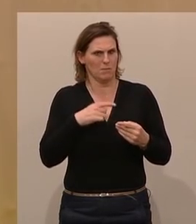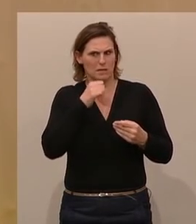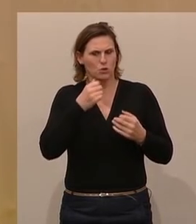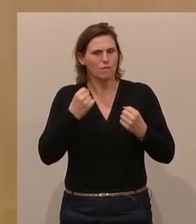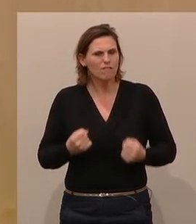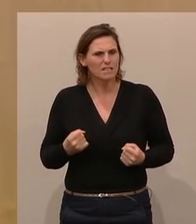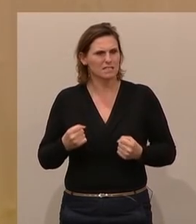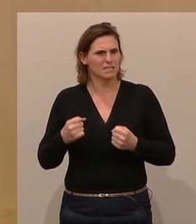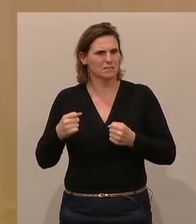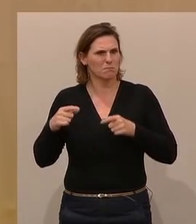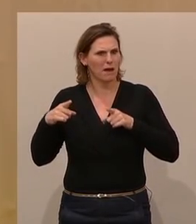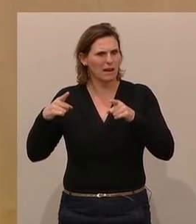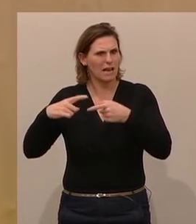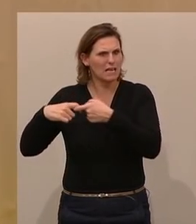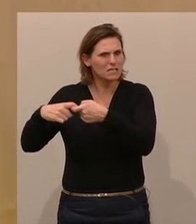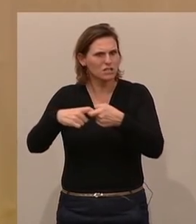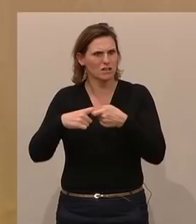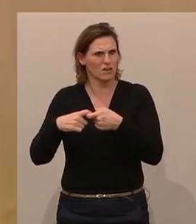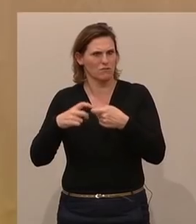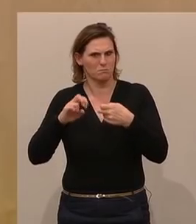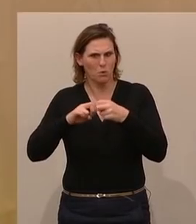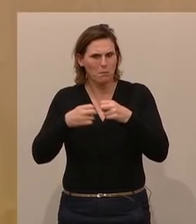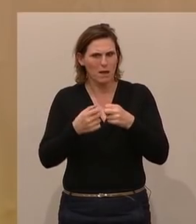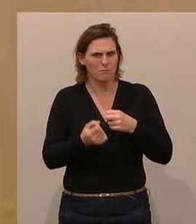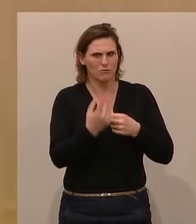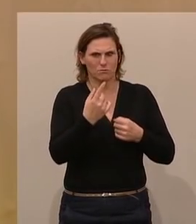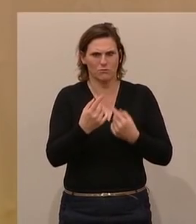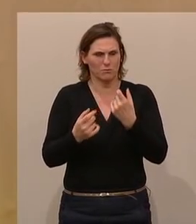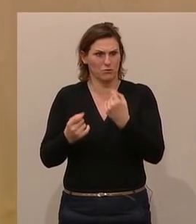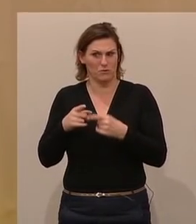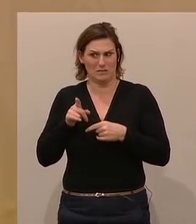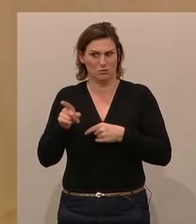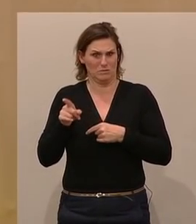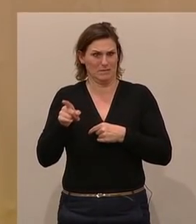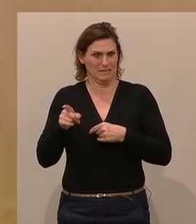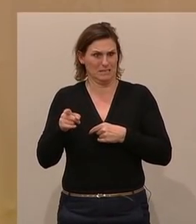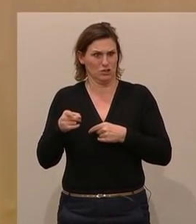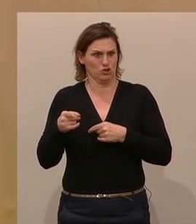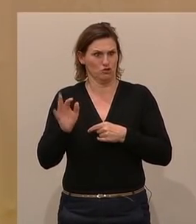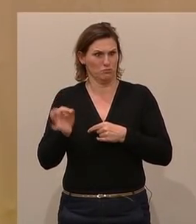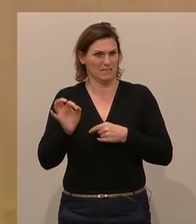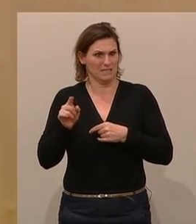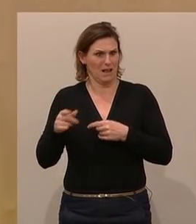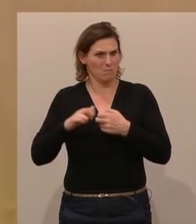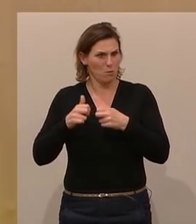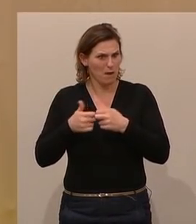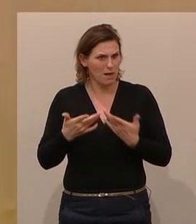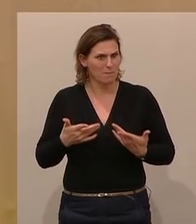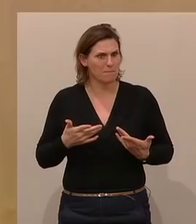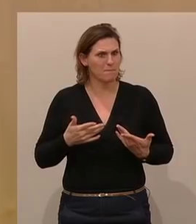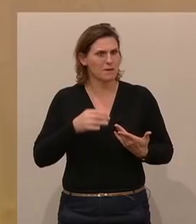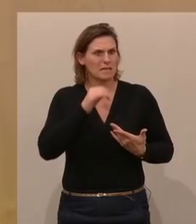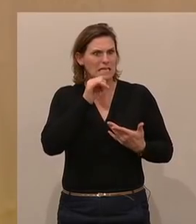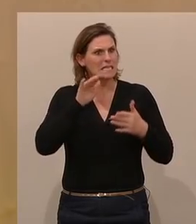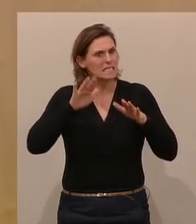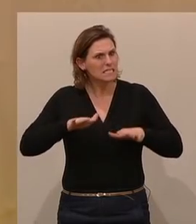Parallelgesellschaften gibt, mit denen wir Probleme haben, sondern es gibt eben spezifische Probleme. Nicht mit dem